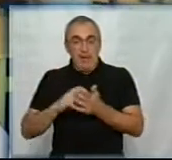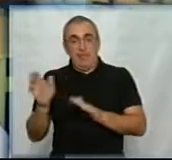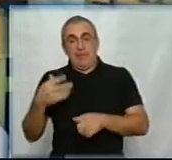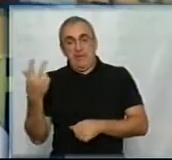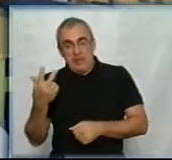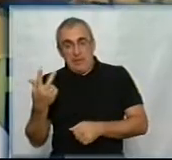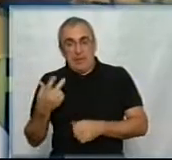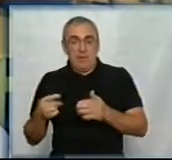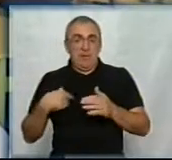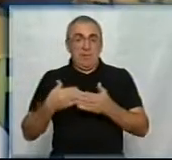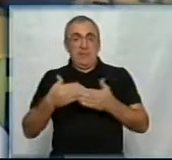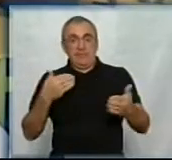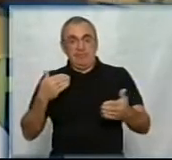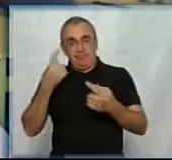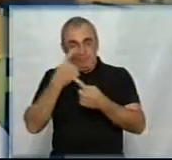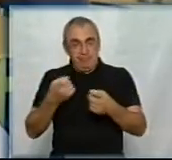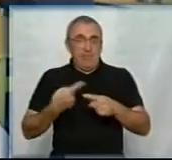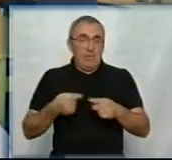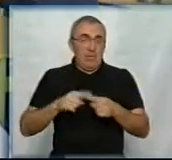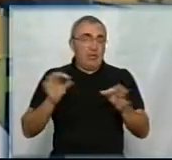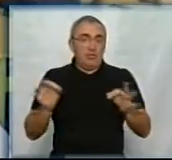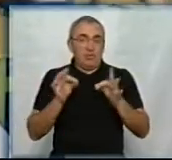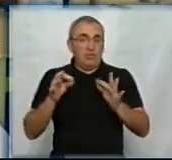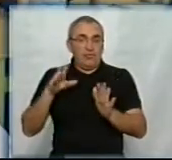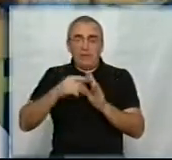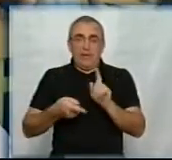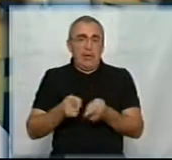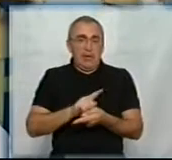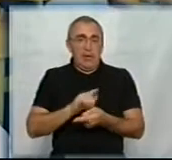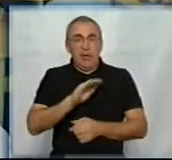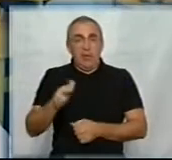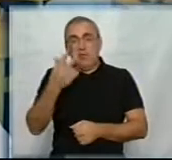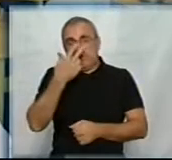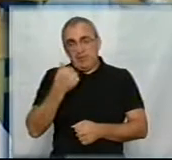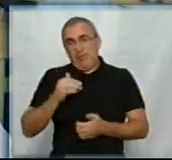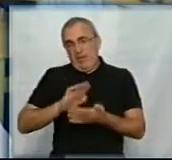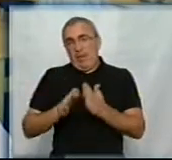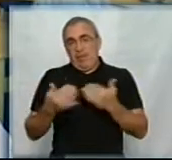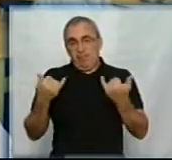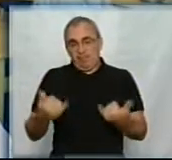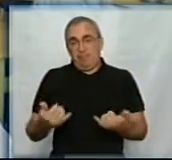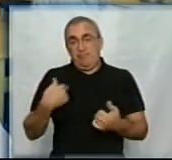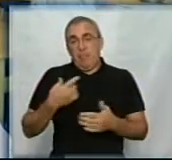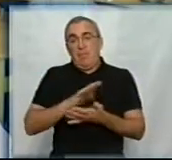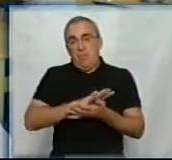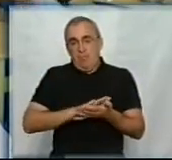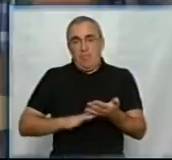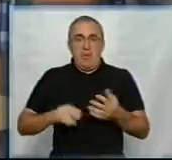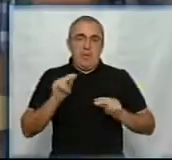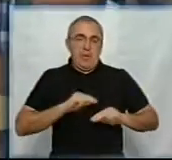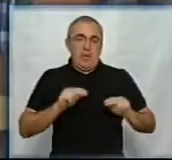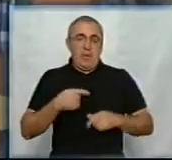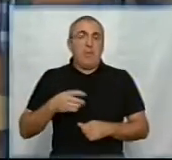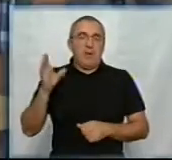існував заздалегідь такий, і ми нічого в ньому не змінювали. Діти до нього звикли, тому ми так і продовжуємо працювати.